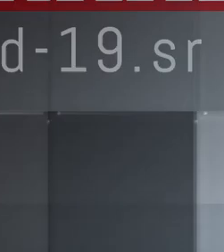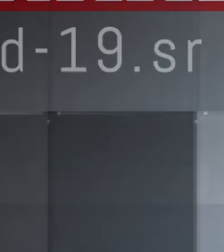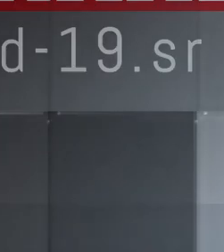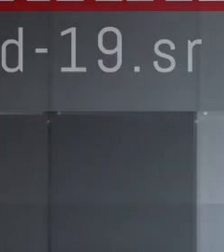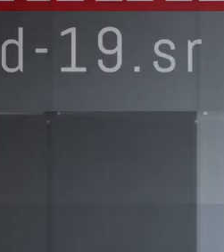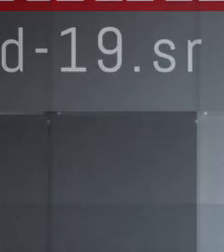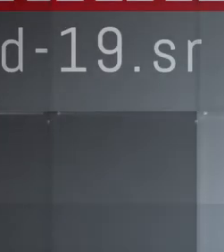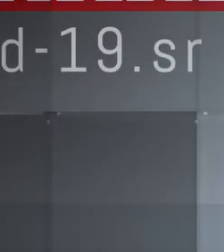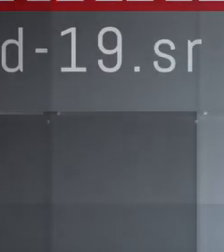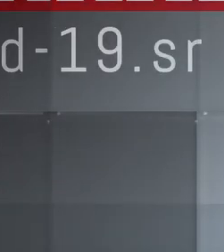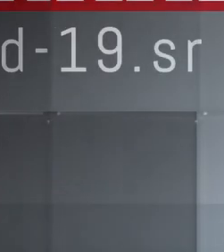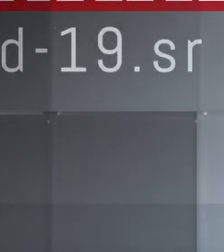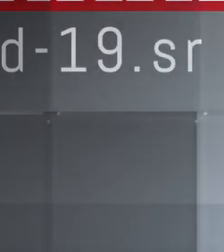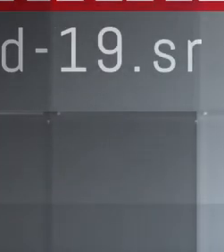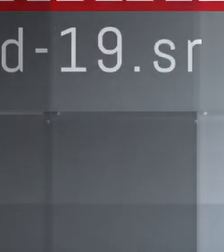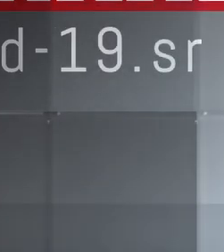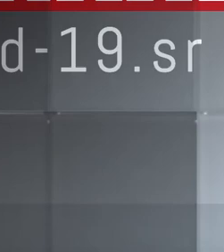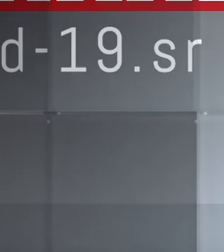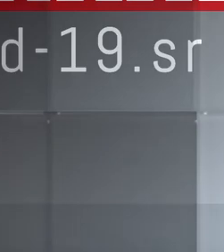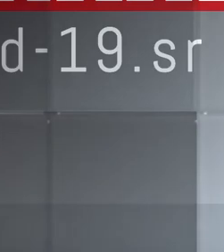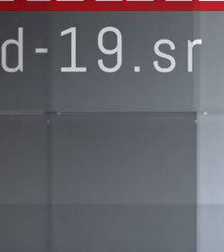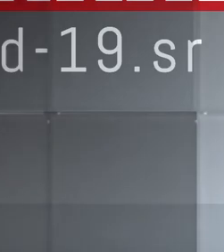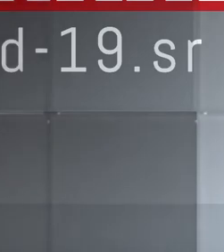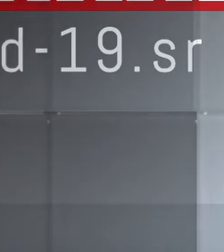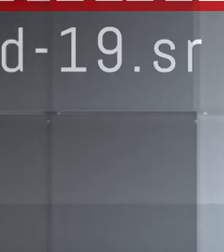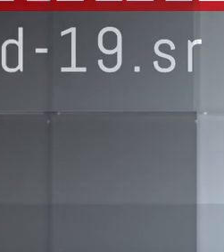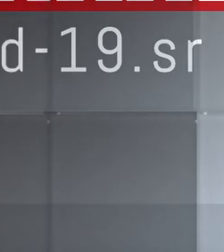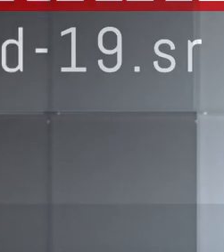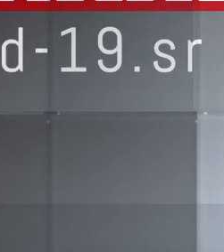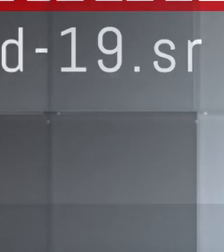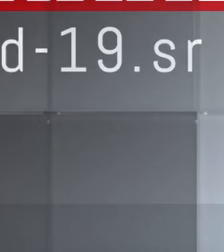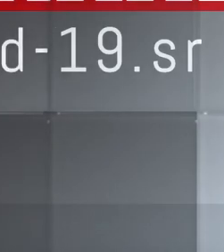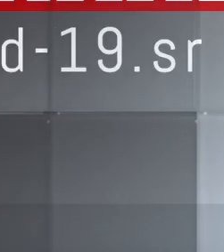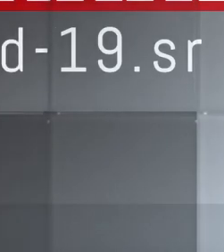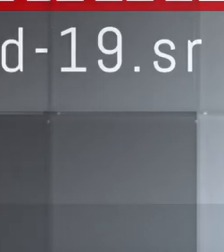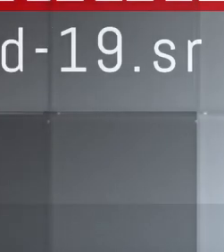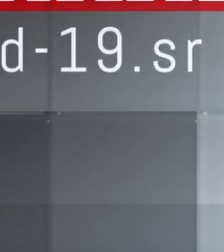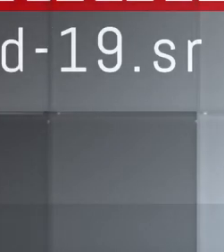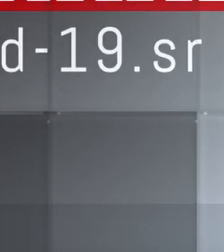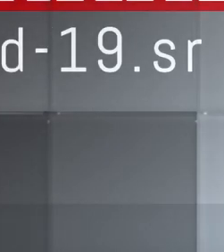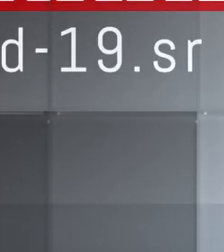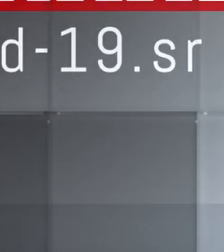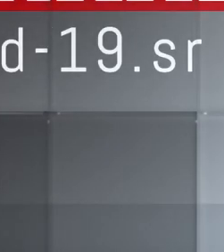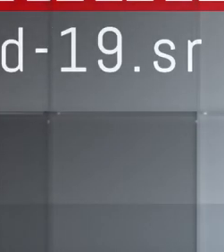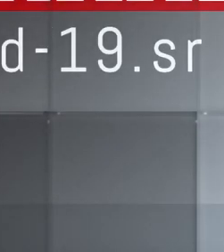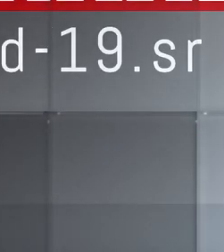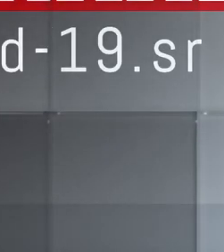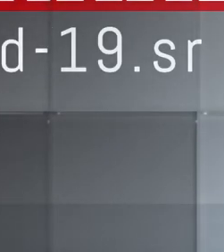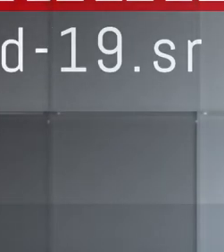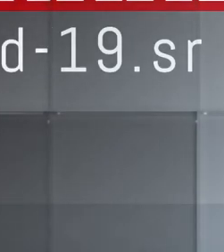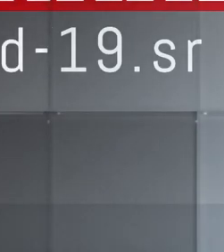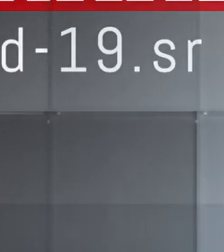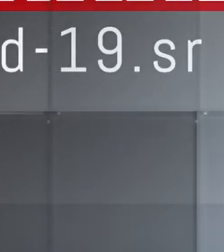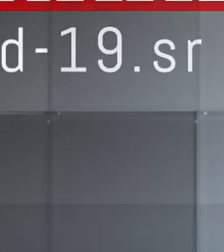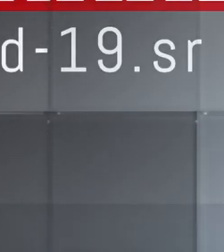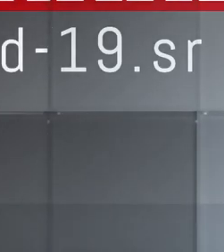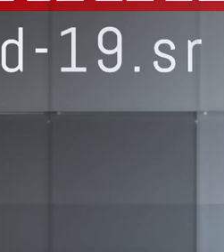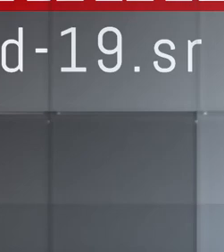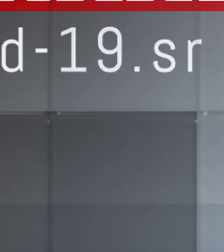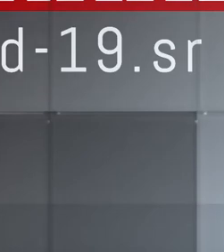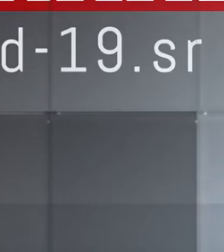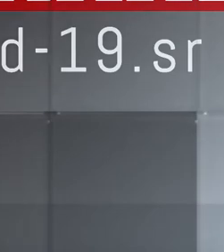Tsuname heeft gisteren 86 nieuwe besmettingen geregistreerd. Het aantal actieve cases is gestegen naar 224.